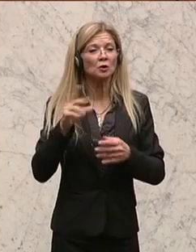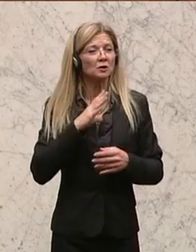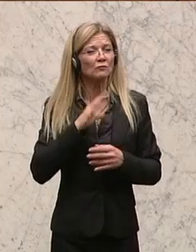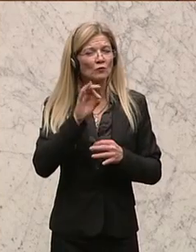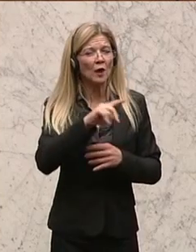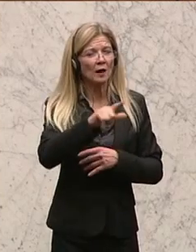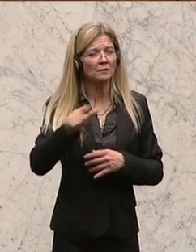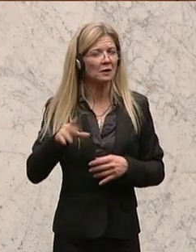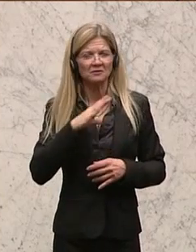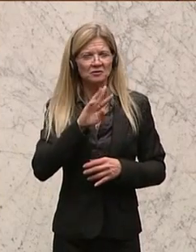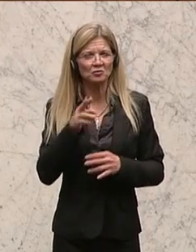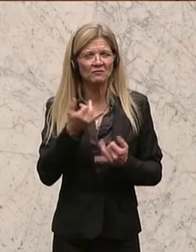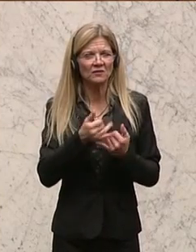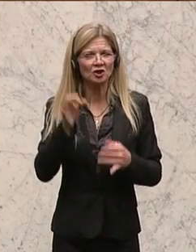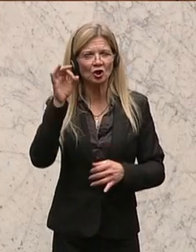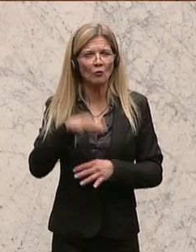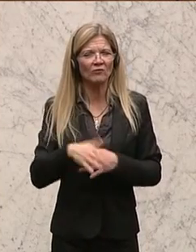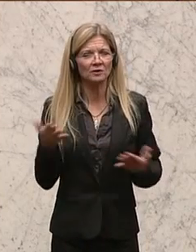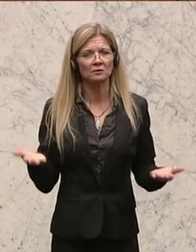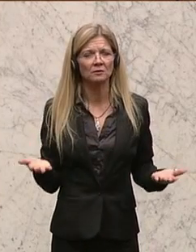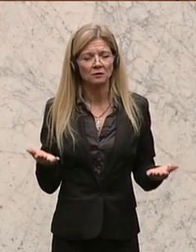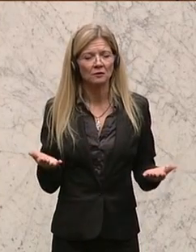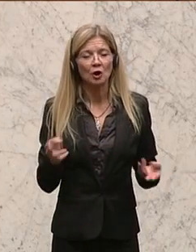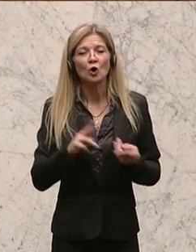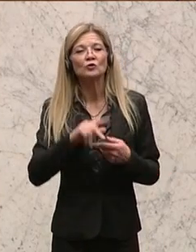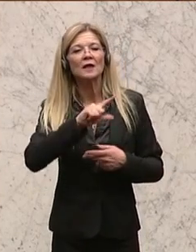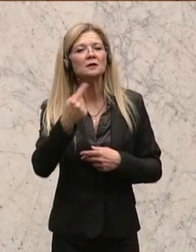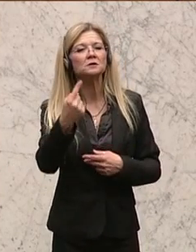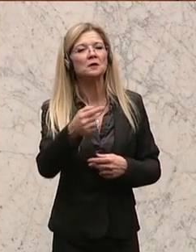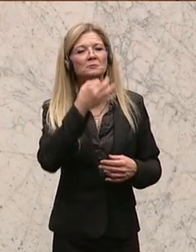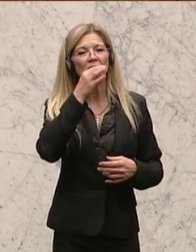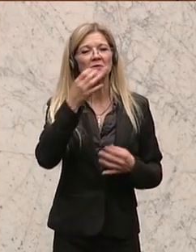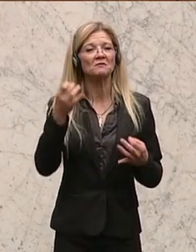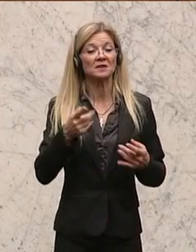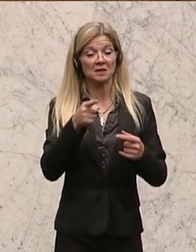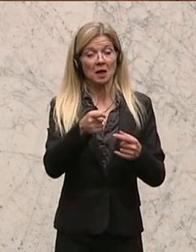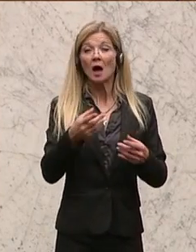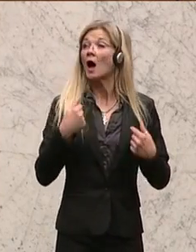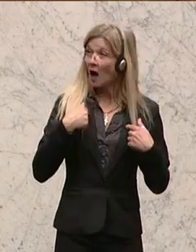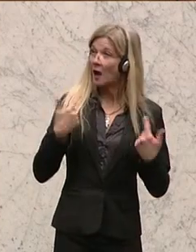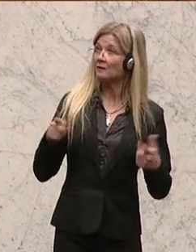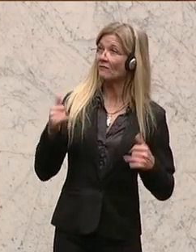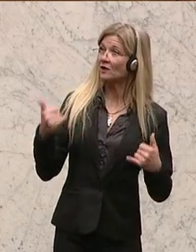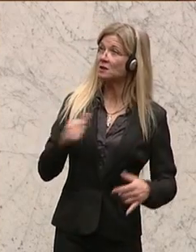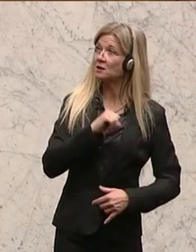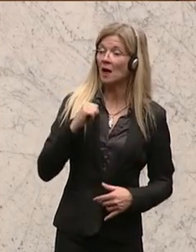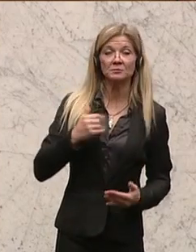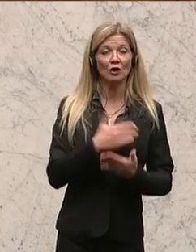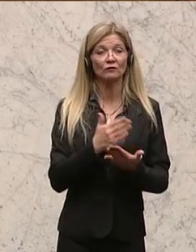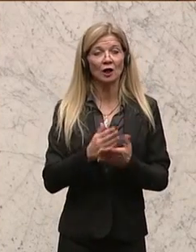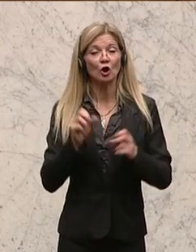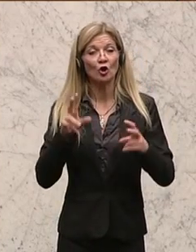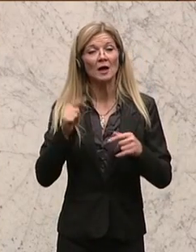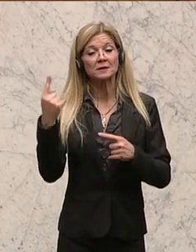Tropfen auf dem heißen Stein. Und die Länder verwässern das noch, indem sie die ihnen gegebene Autonomie insofern